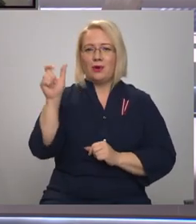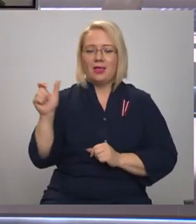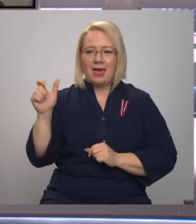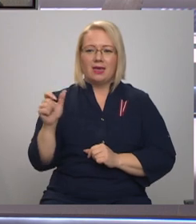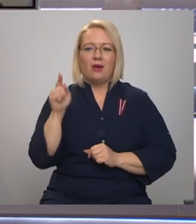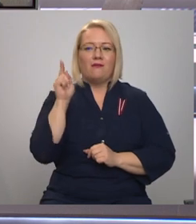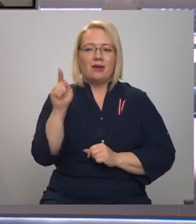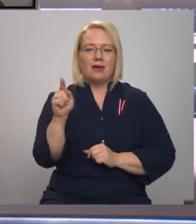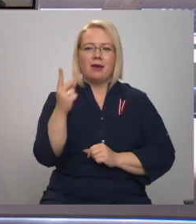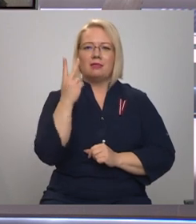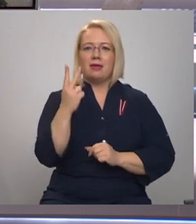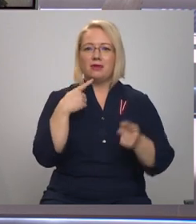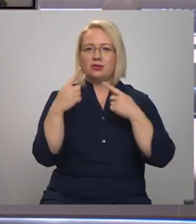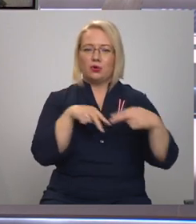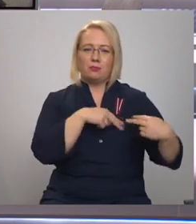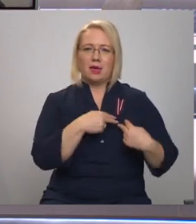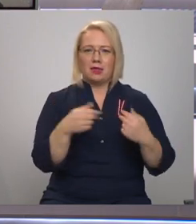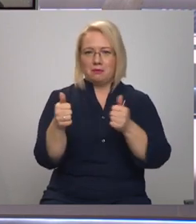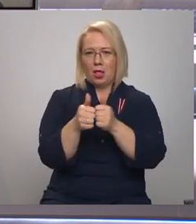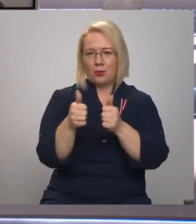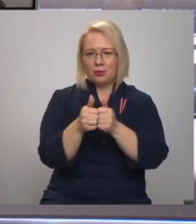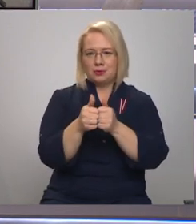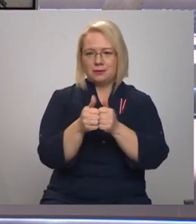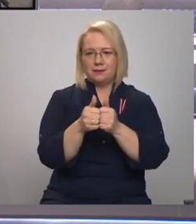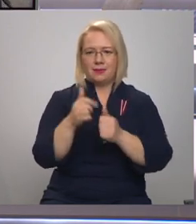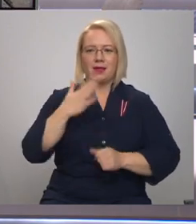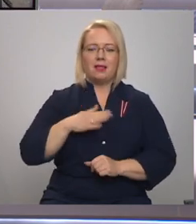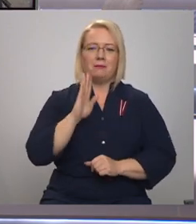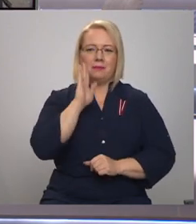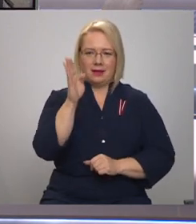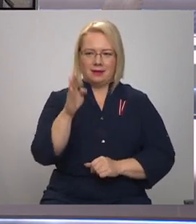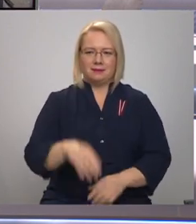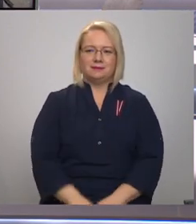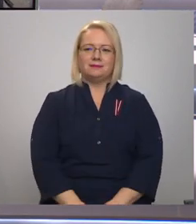Kodru, un viņai divi sarunas biedri klīdzās. Ilze, vārds tev! Labrīt, Ilze! Labiņ, gatavi!